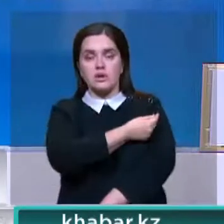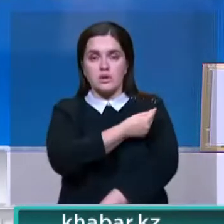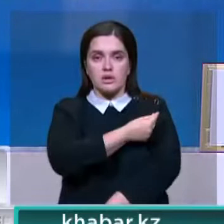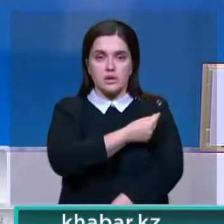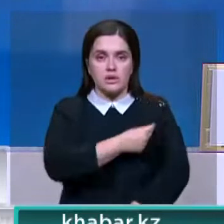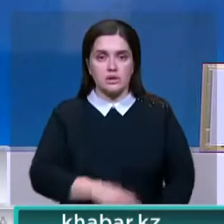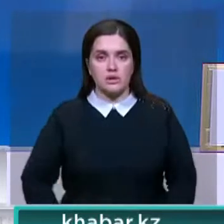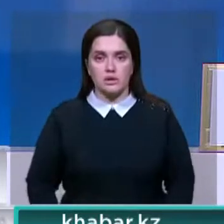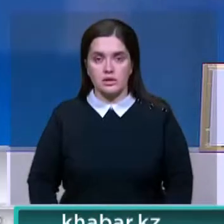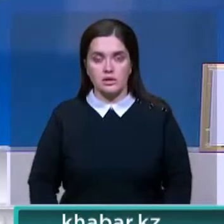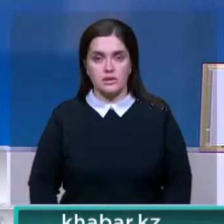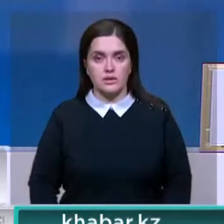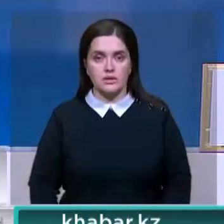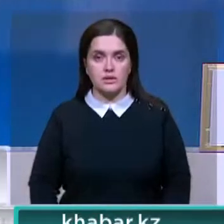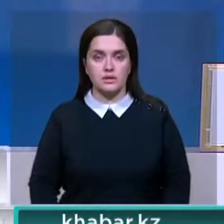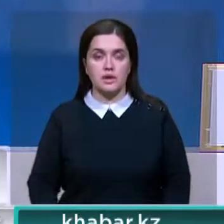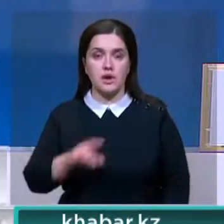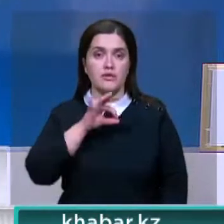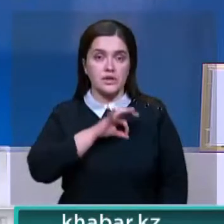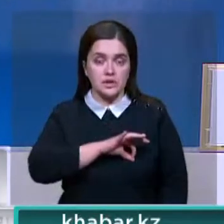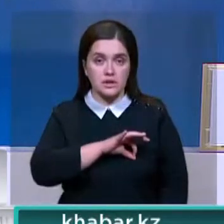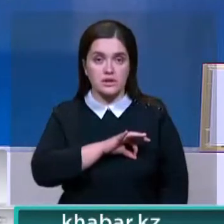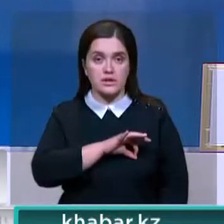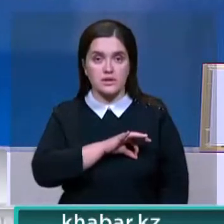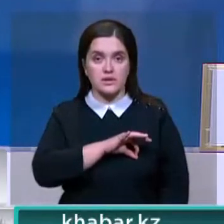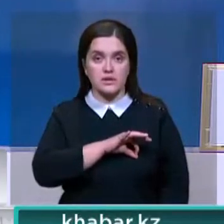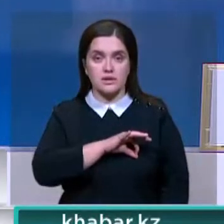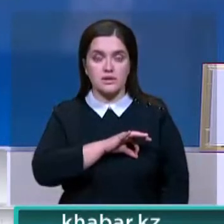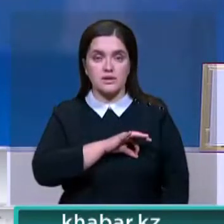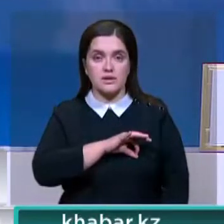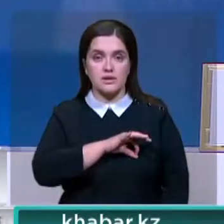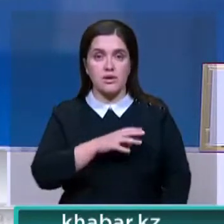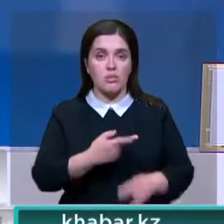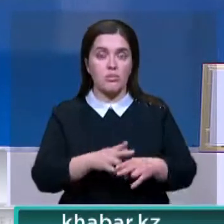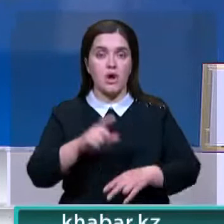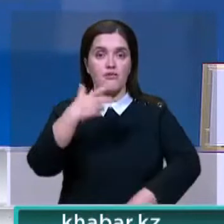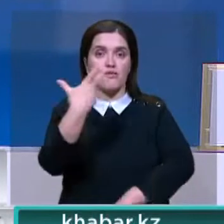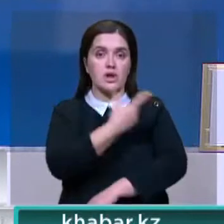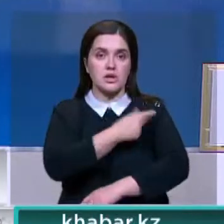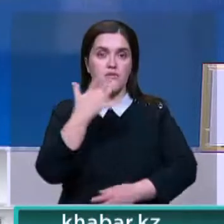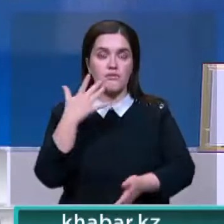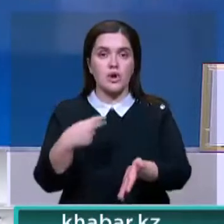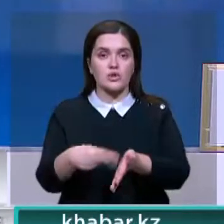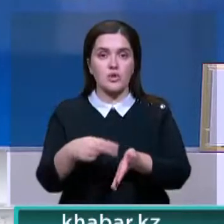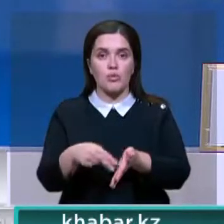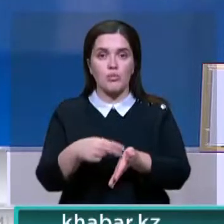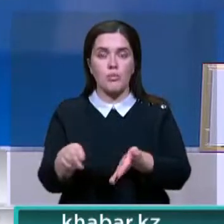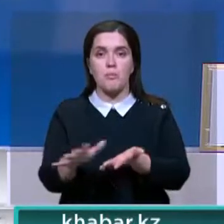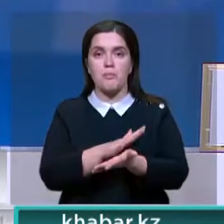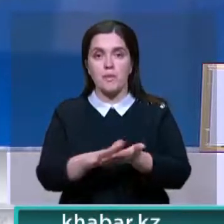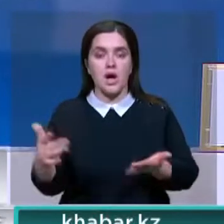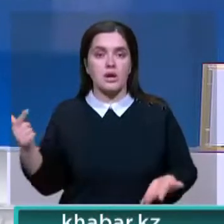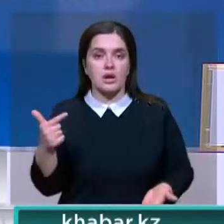доказанную клиническую эффективность, мы эту вакцину будем у себя закупать в рамках бесплатного